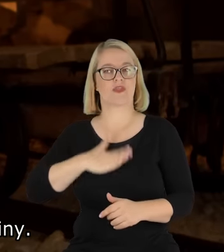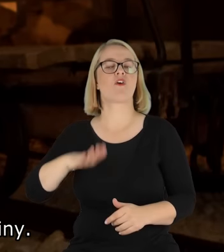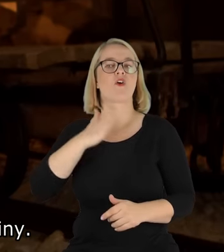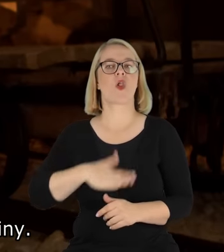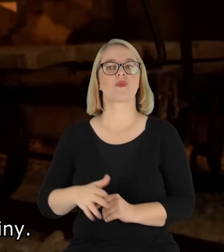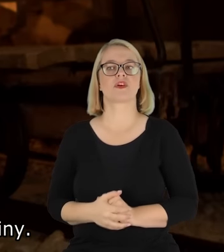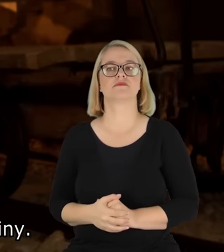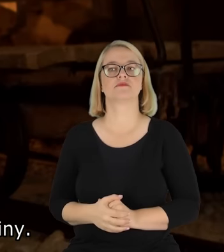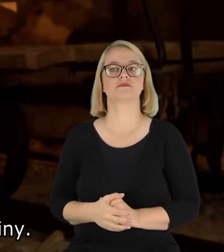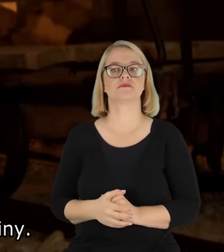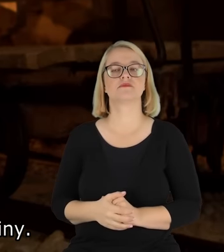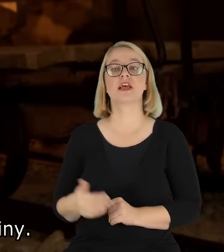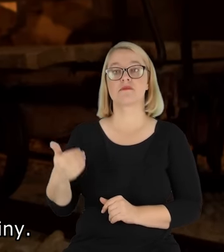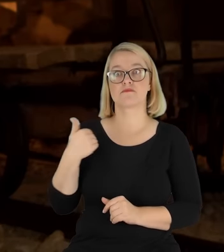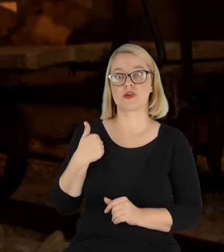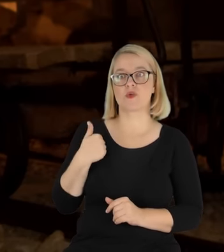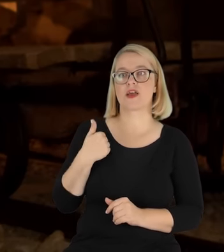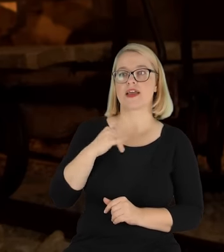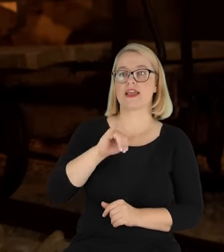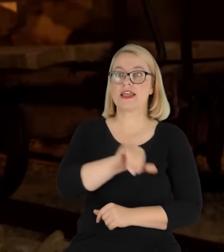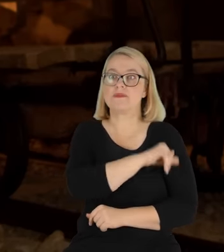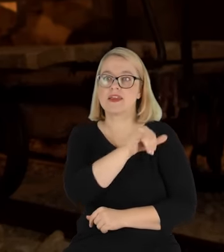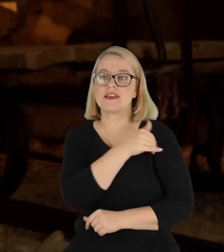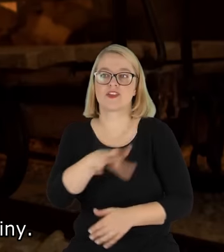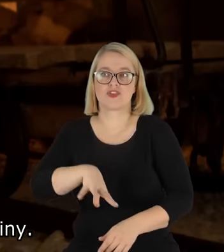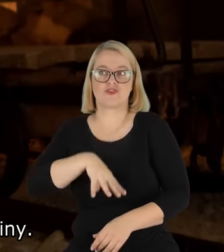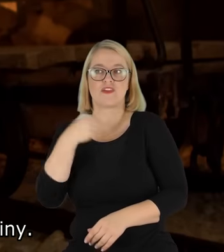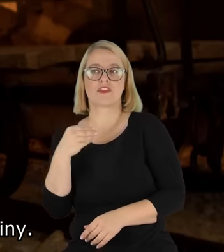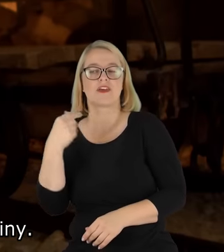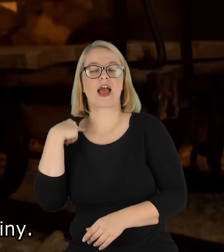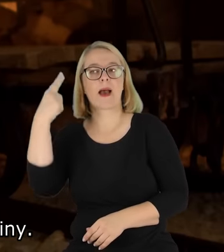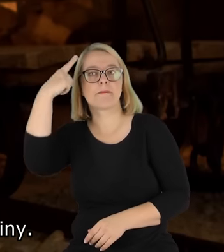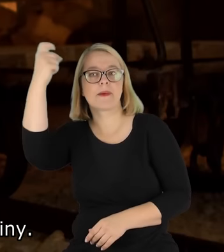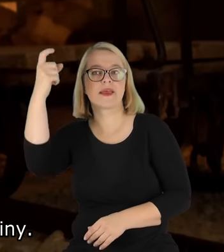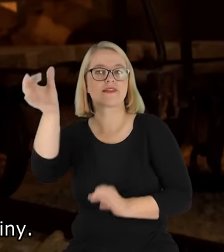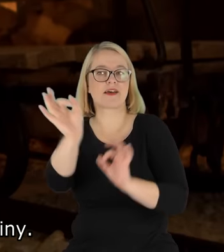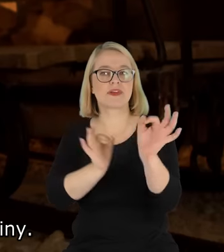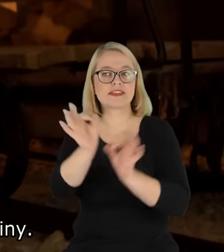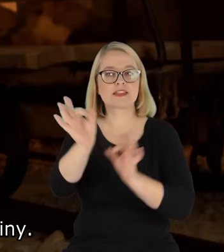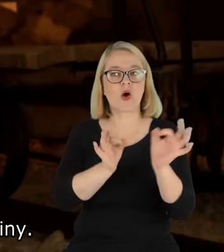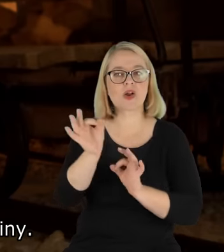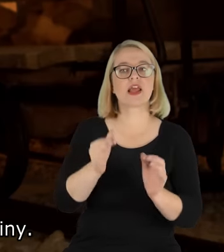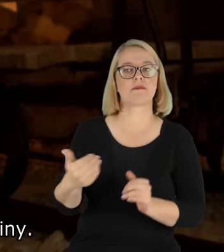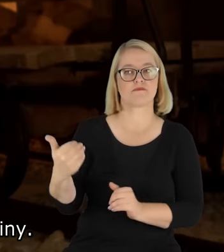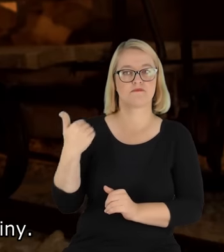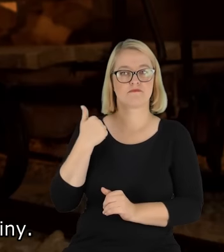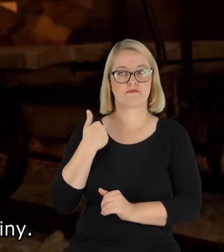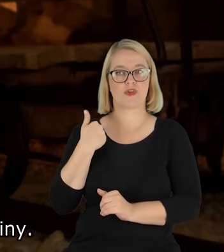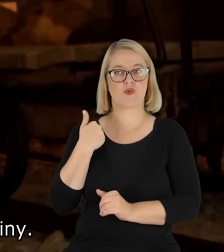innymi obchodziło się imieniny. I pamiętam taki epizod, kiedy